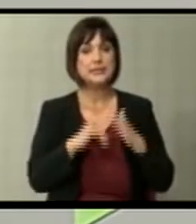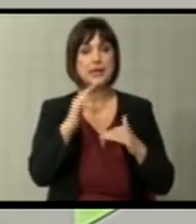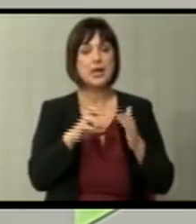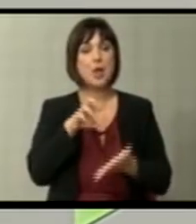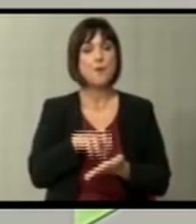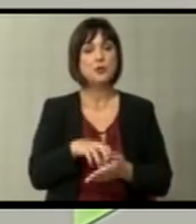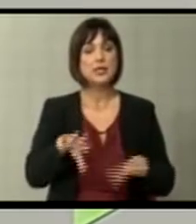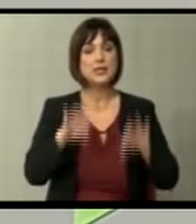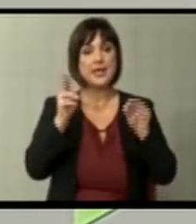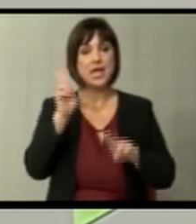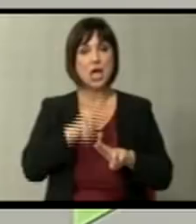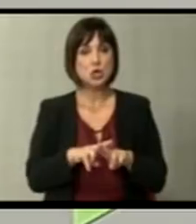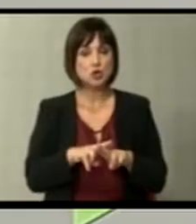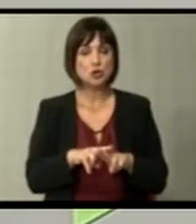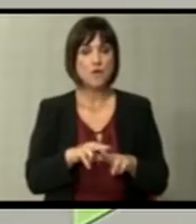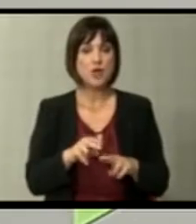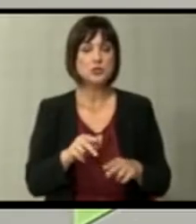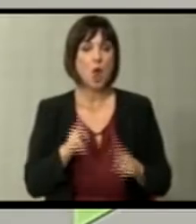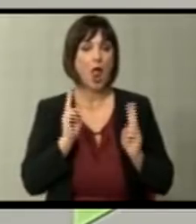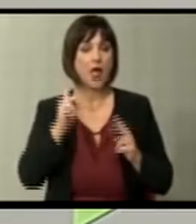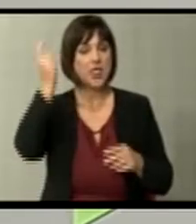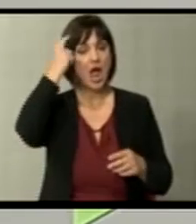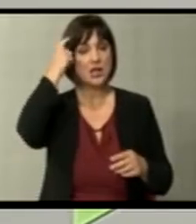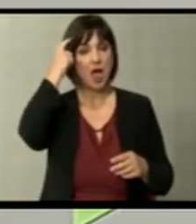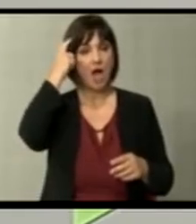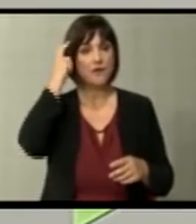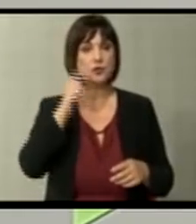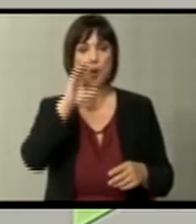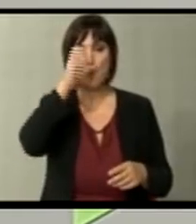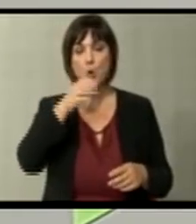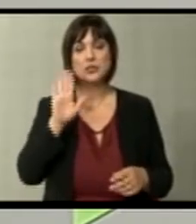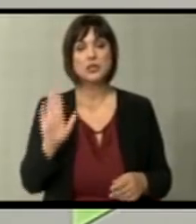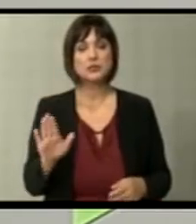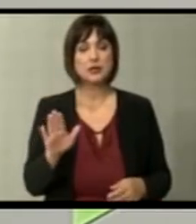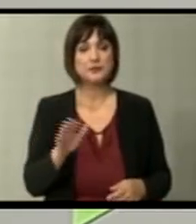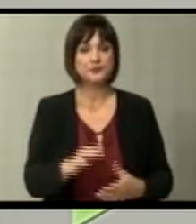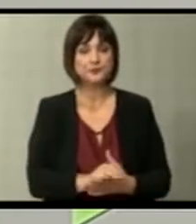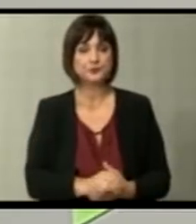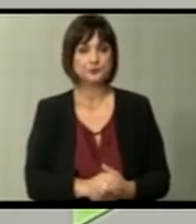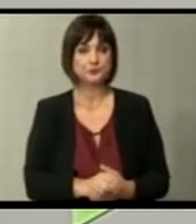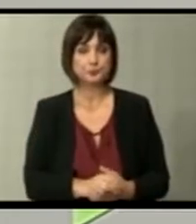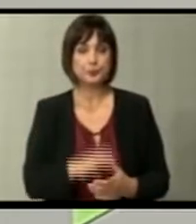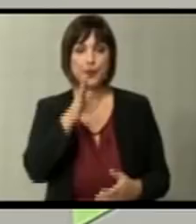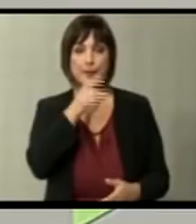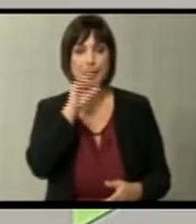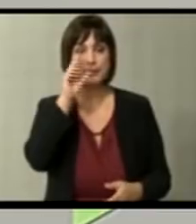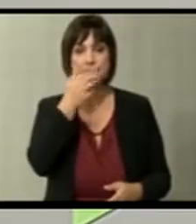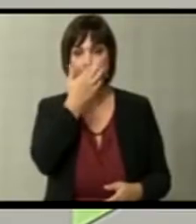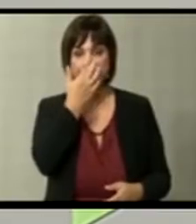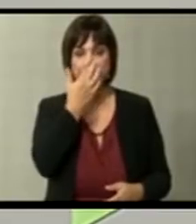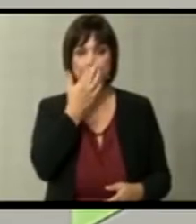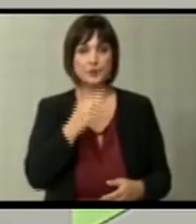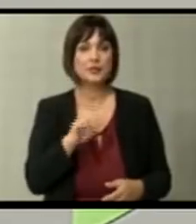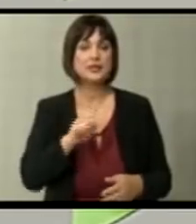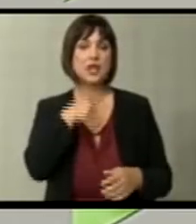позицијата и да се најде решење со ладна глава со бугарската страна, бидејќи македонскиот народ, како и може би сите